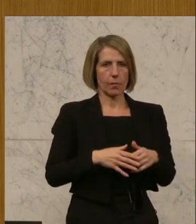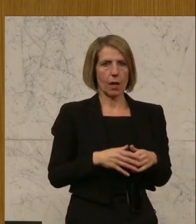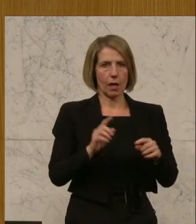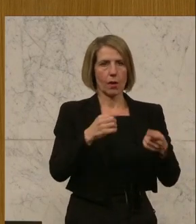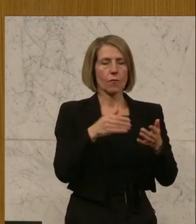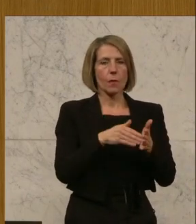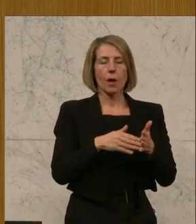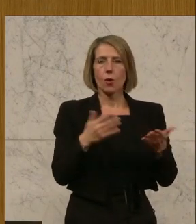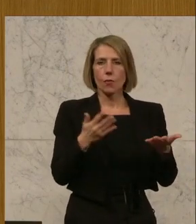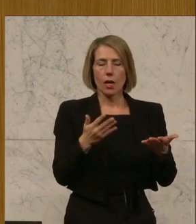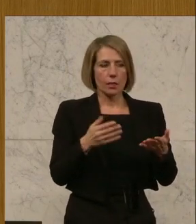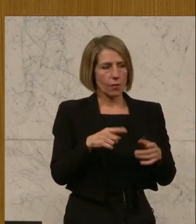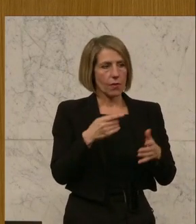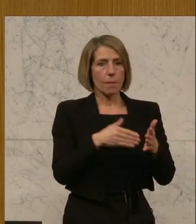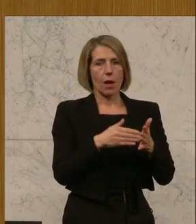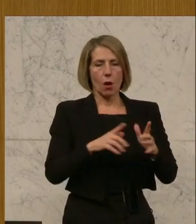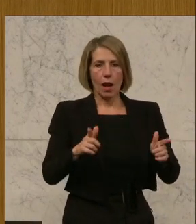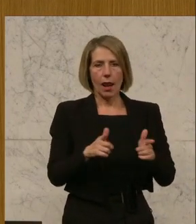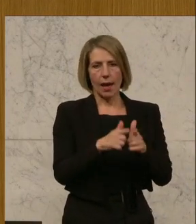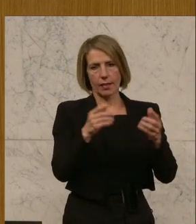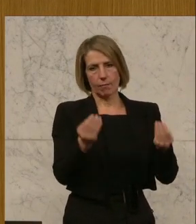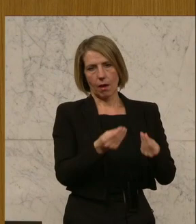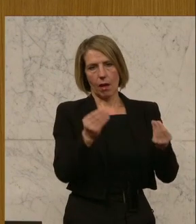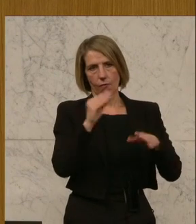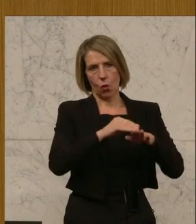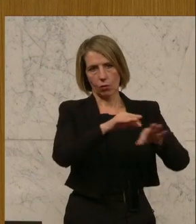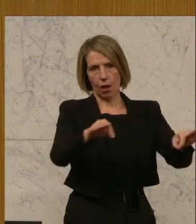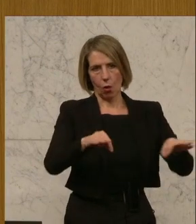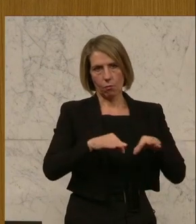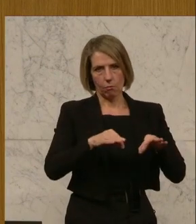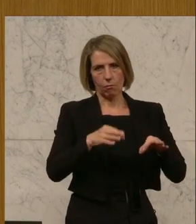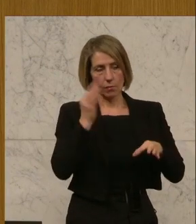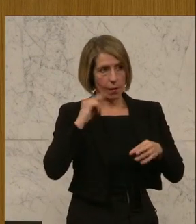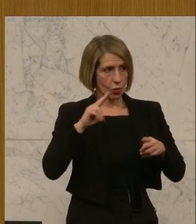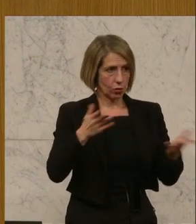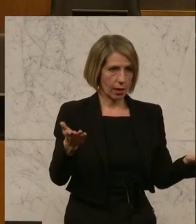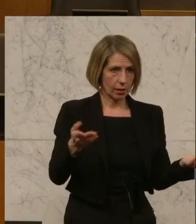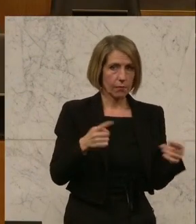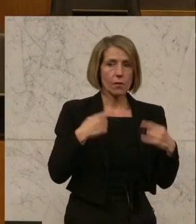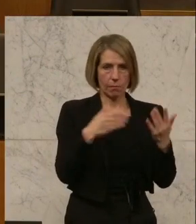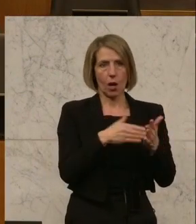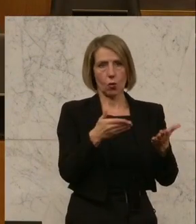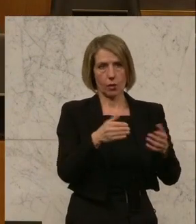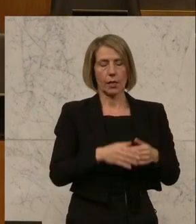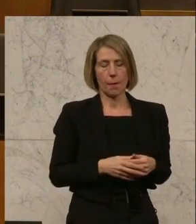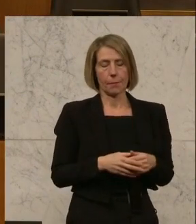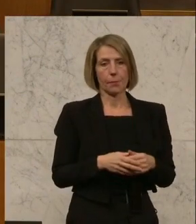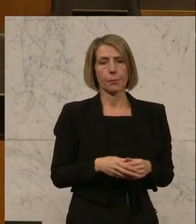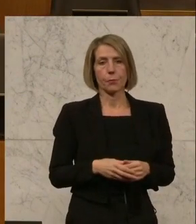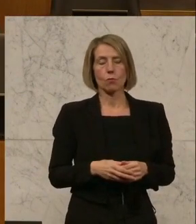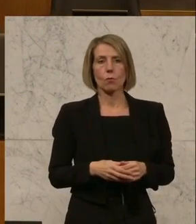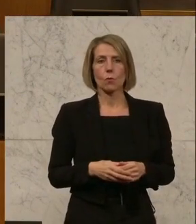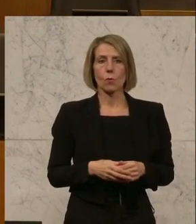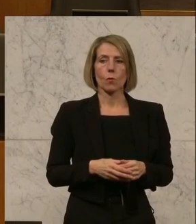leistbaren Wohnraum, meine sehr verehrten Damen und Herren. Wir brauchen ihn. Und